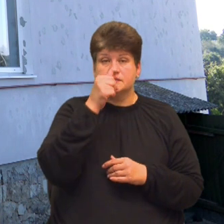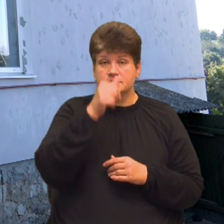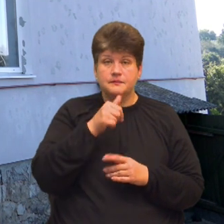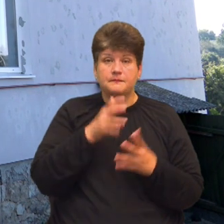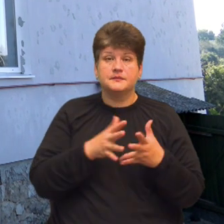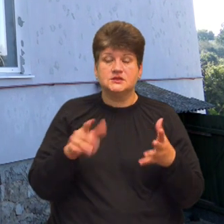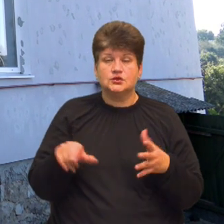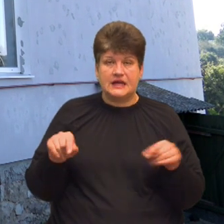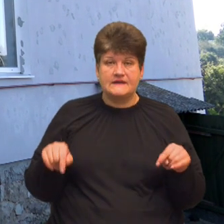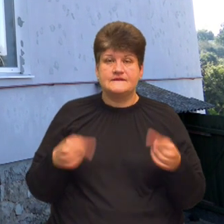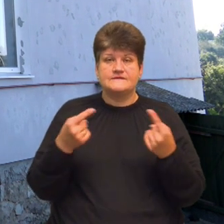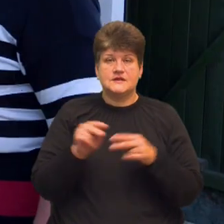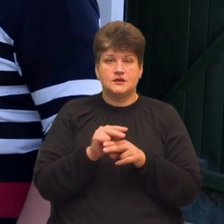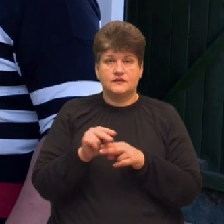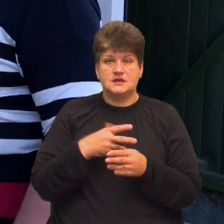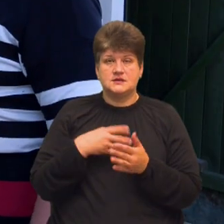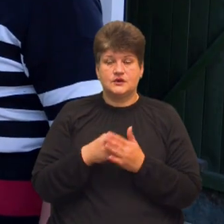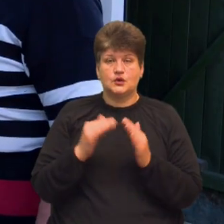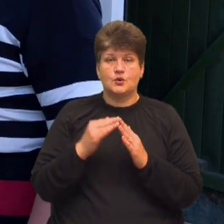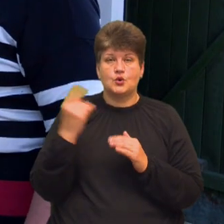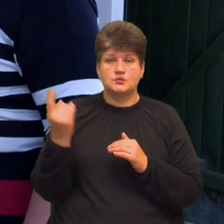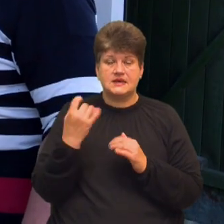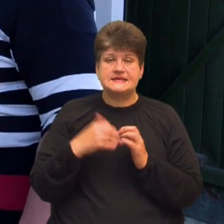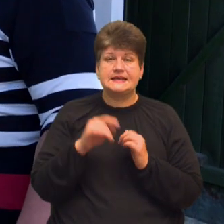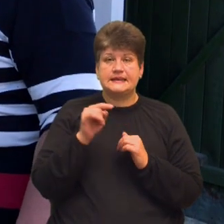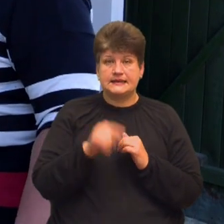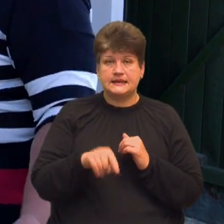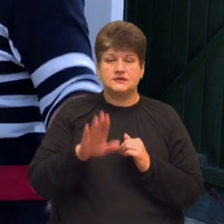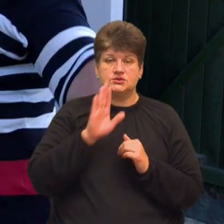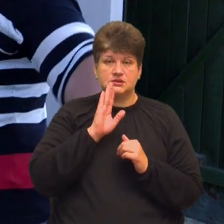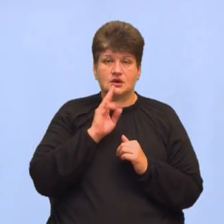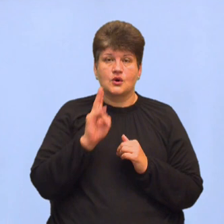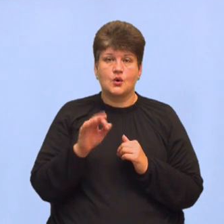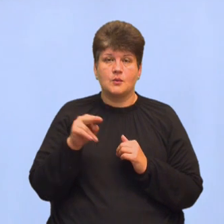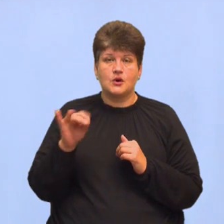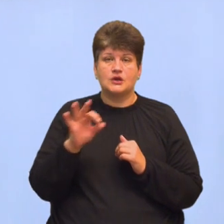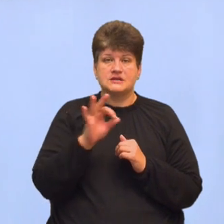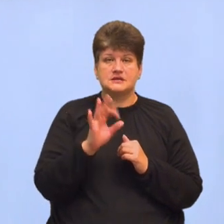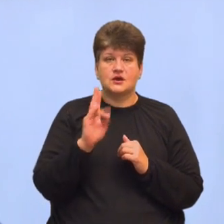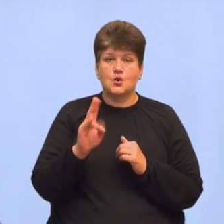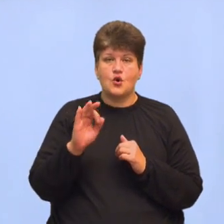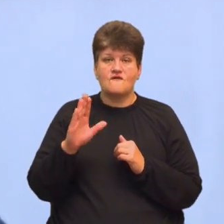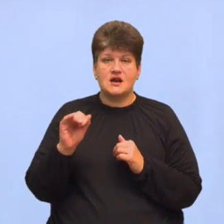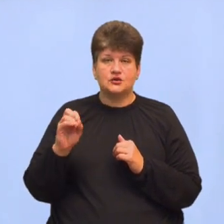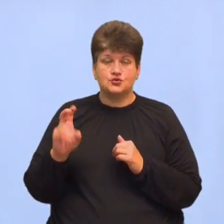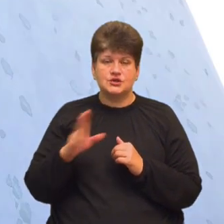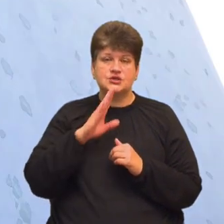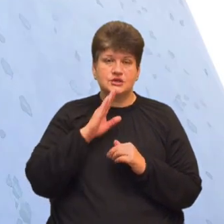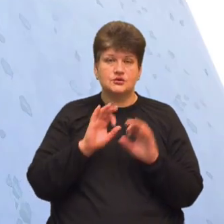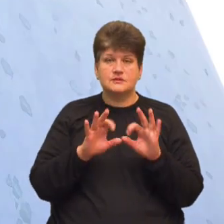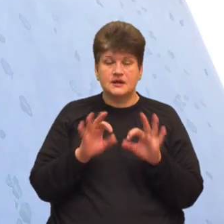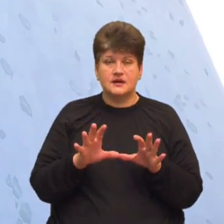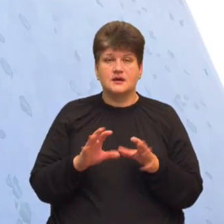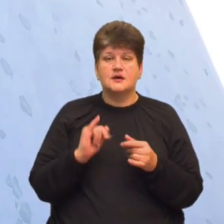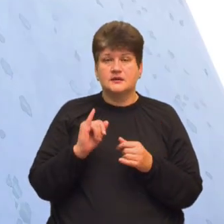людей відновили свої домогосподарства. Серед них жителька Копиченців Олександра Ковальчук. Жінка розповідає, негода завдала